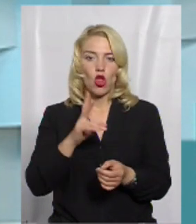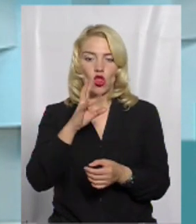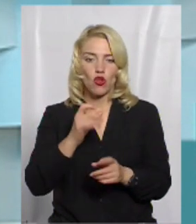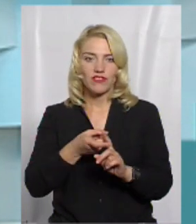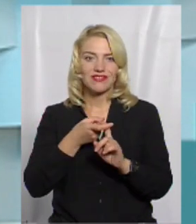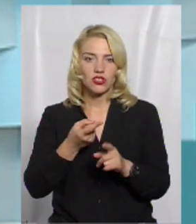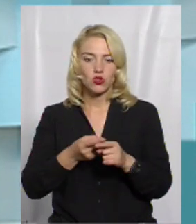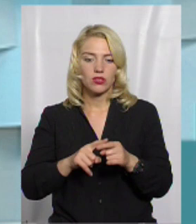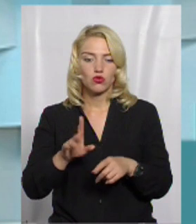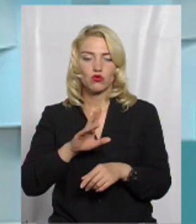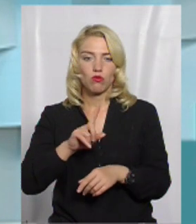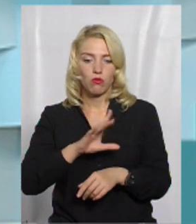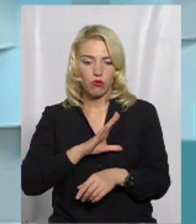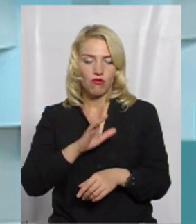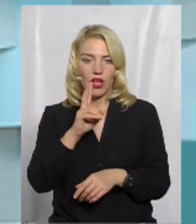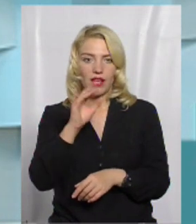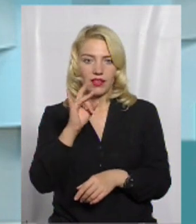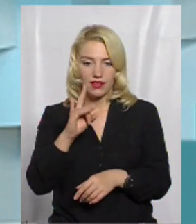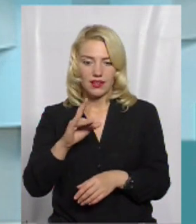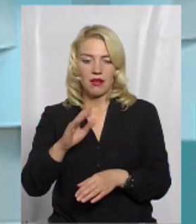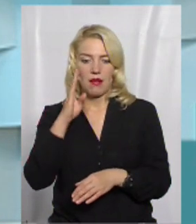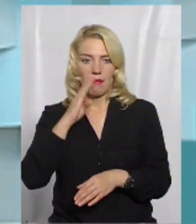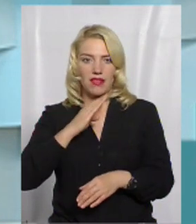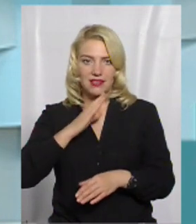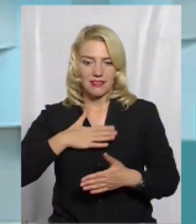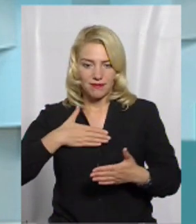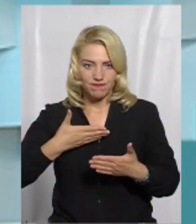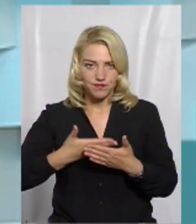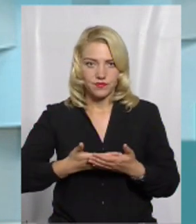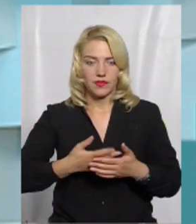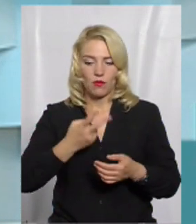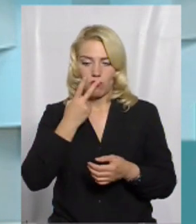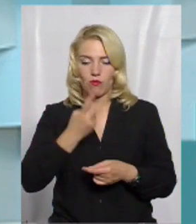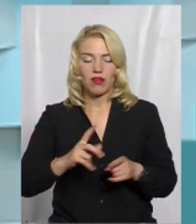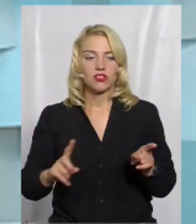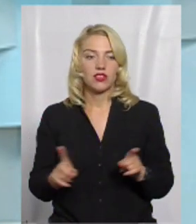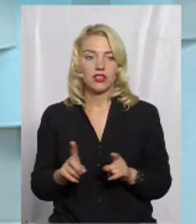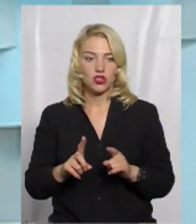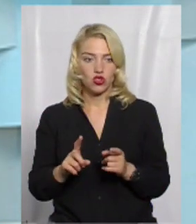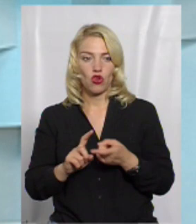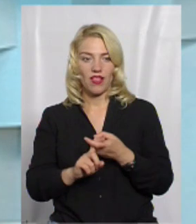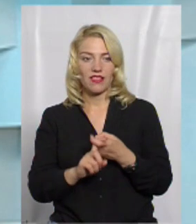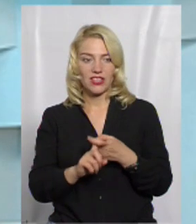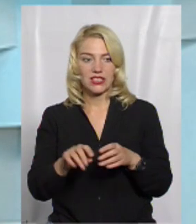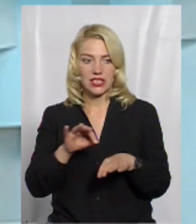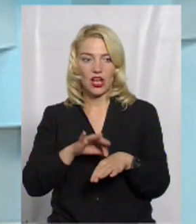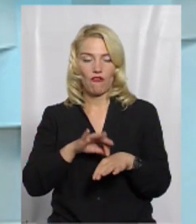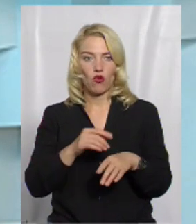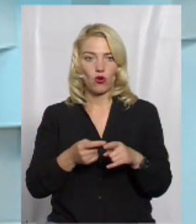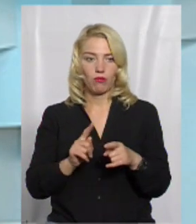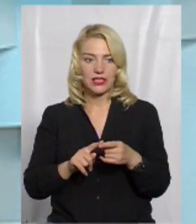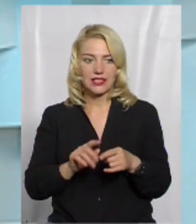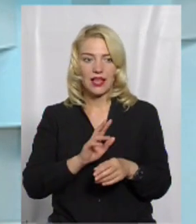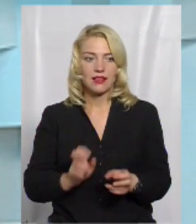все-таки батьки проявили деяку ініціативу, побачили все-таки, що інфекційні хвороби – це